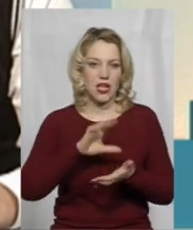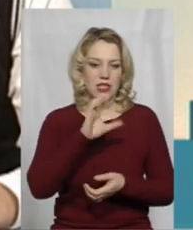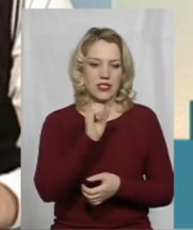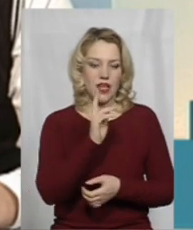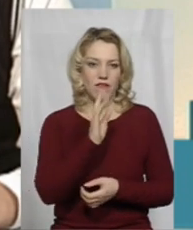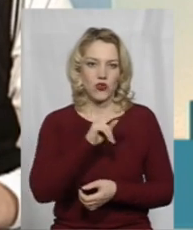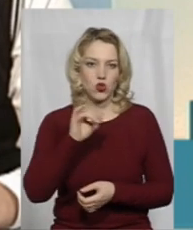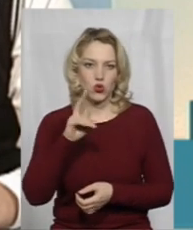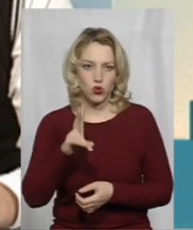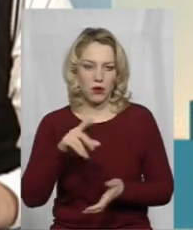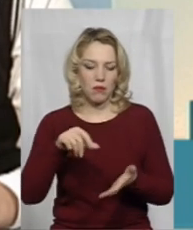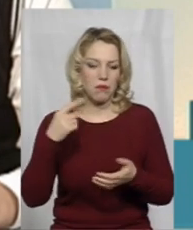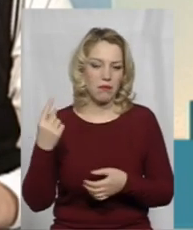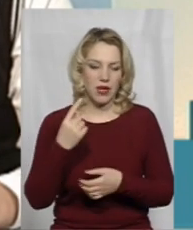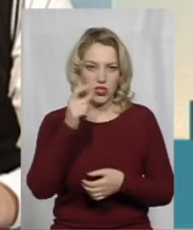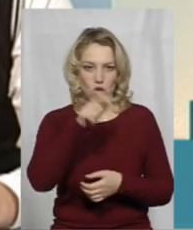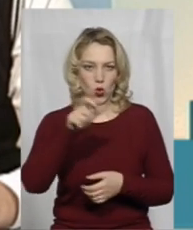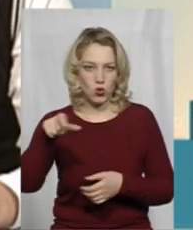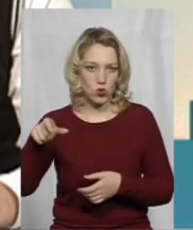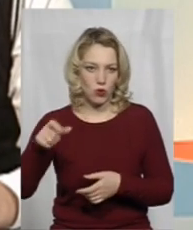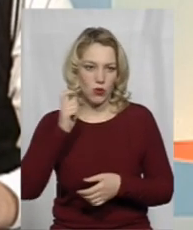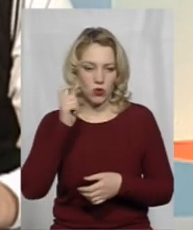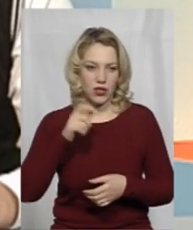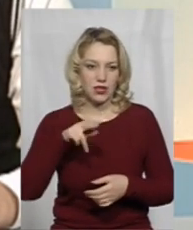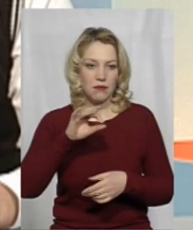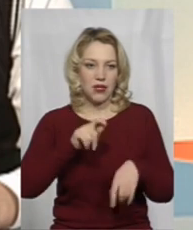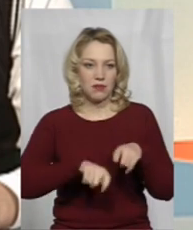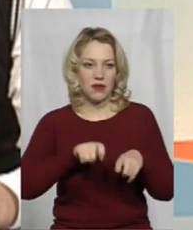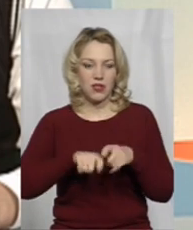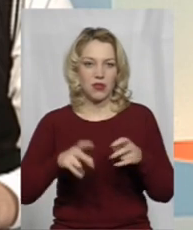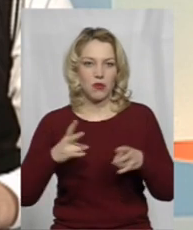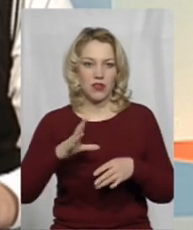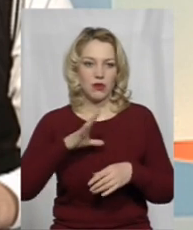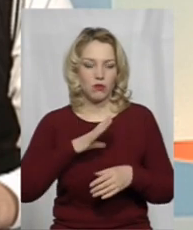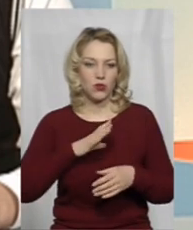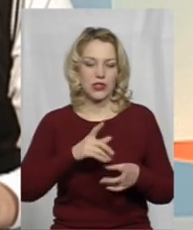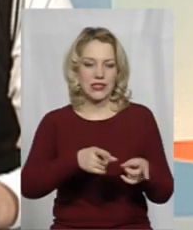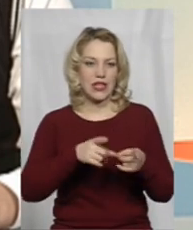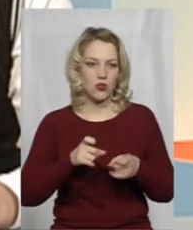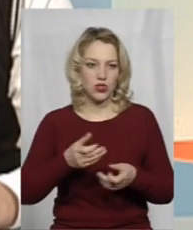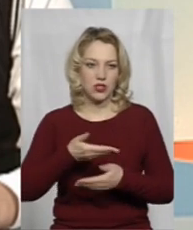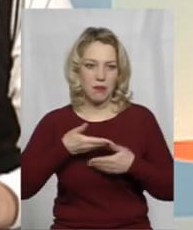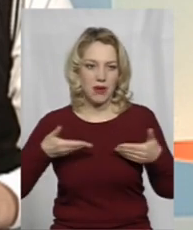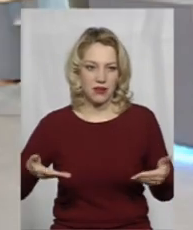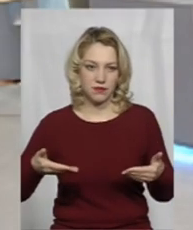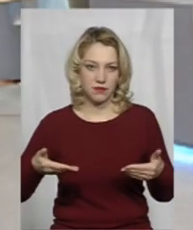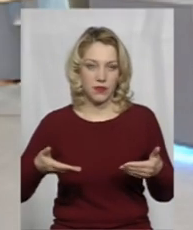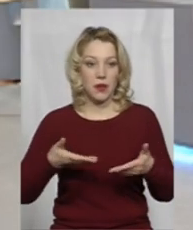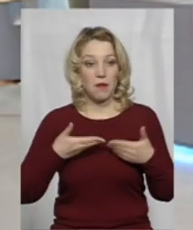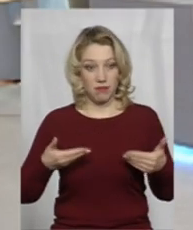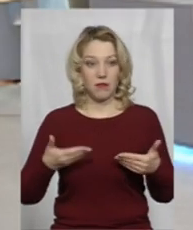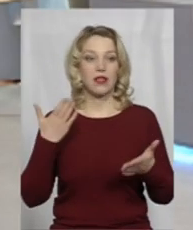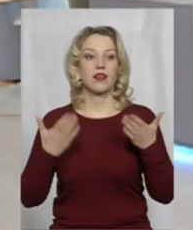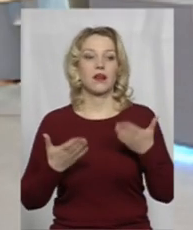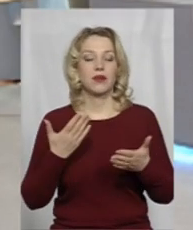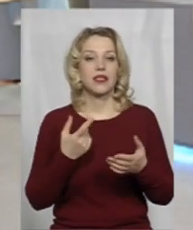представлені перші особи України. І при перевірках повинні бути залучені ми. От як де